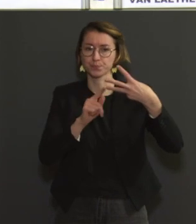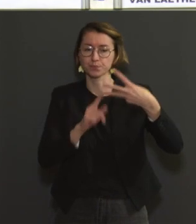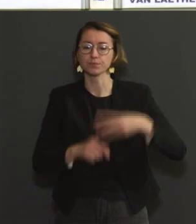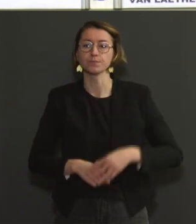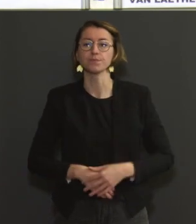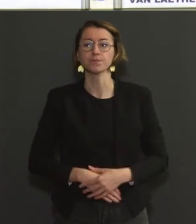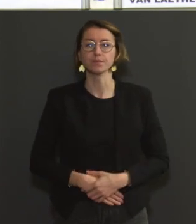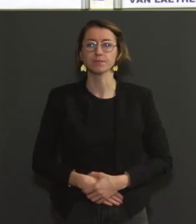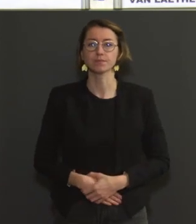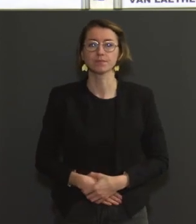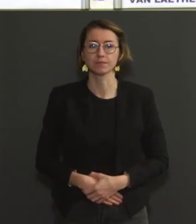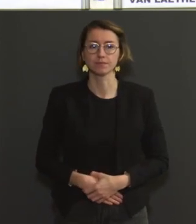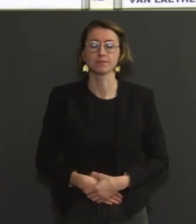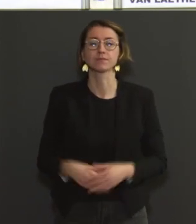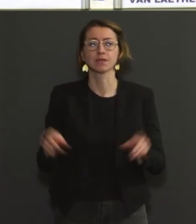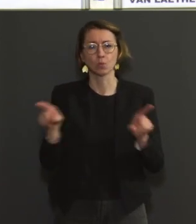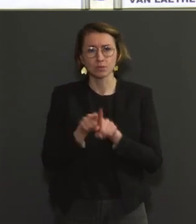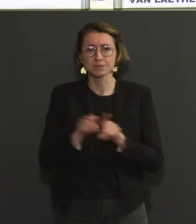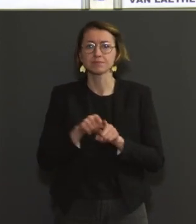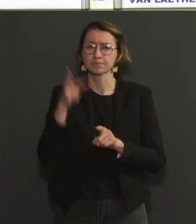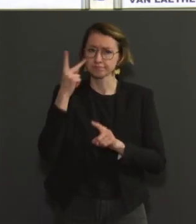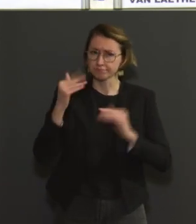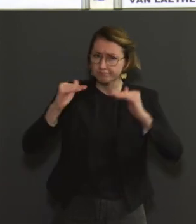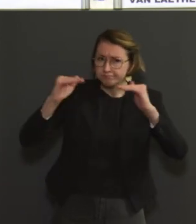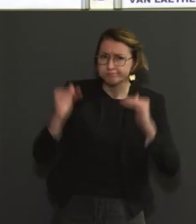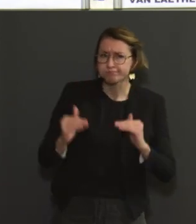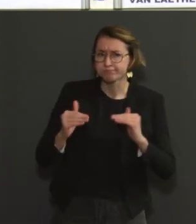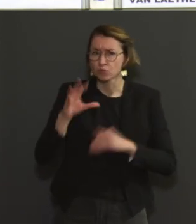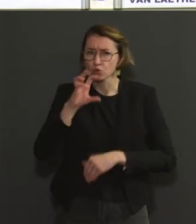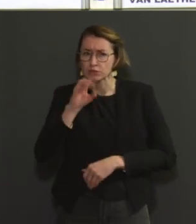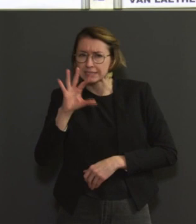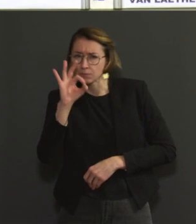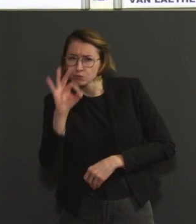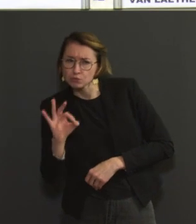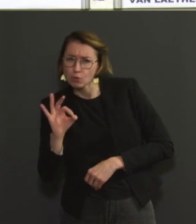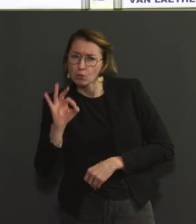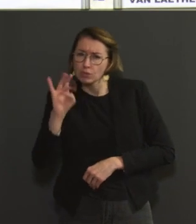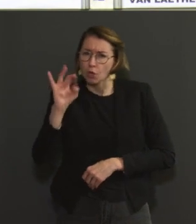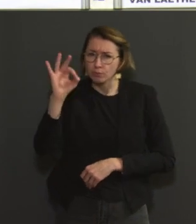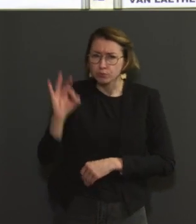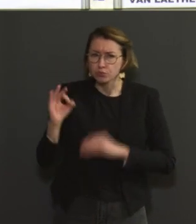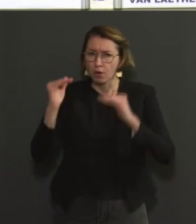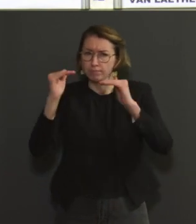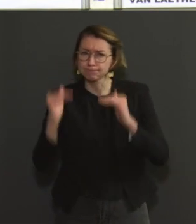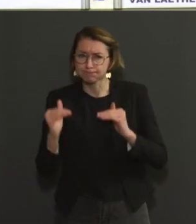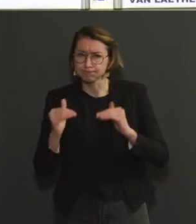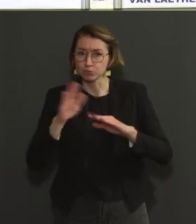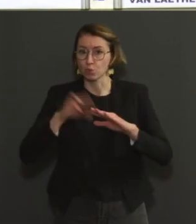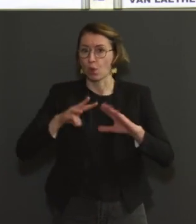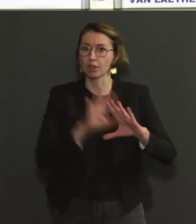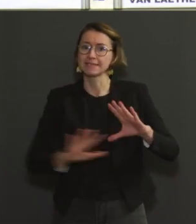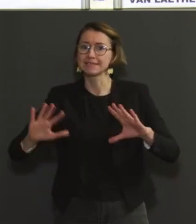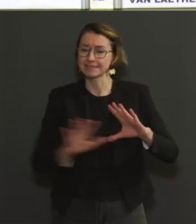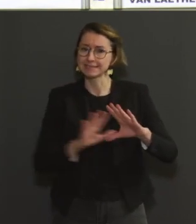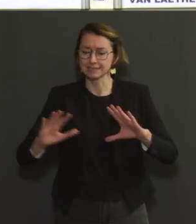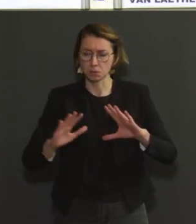la diminution est particulièrement marquée ces derniers temps, 35, 40, 45% dans les provinces wallonnes, et ce fait fait que le point